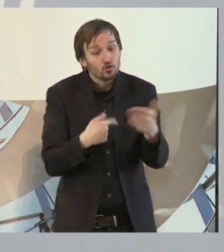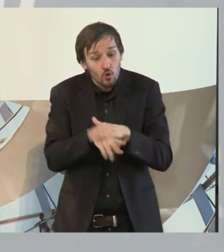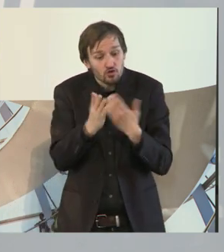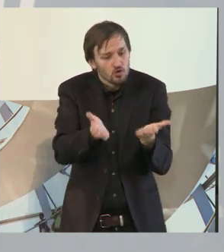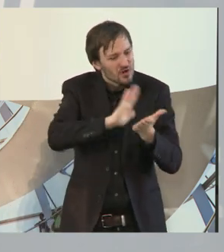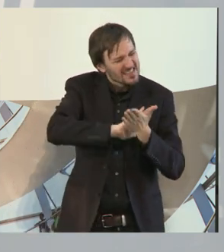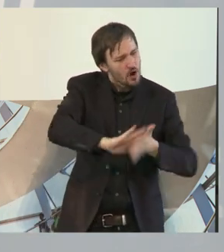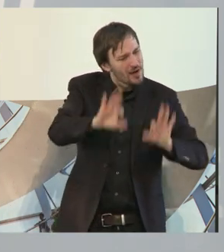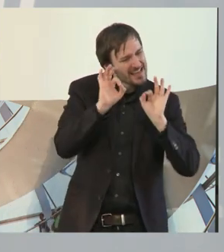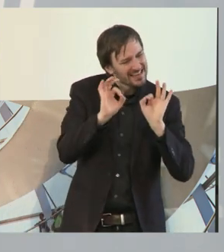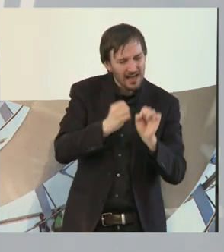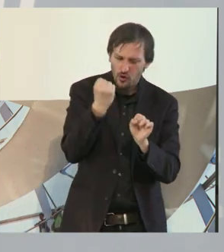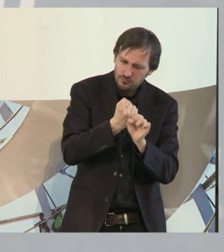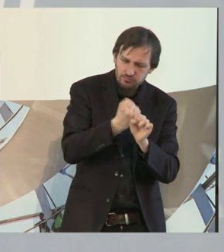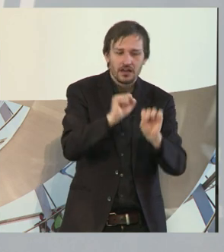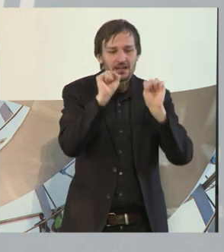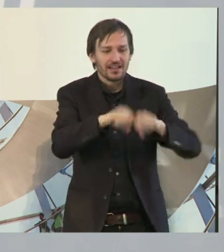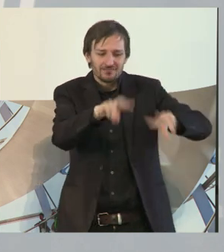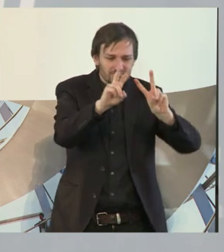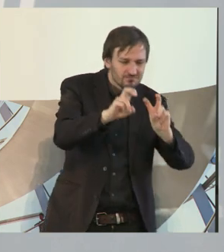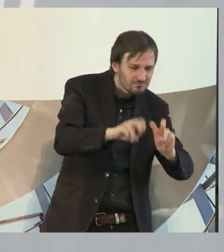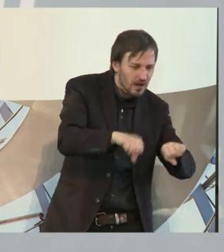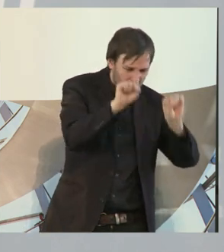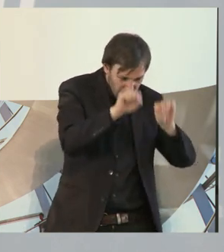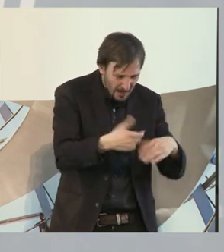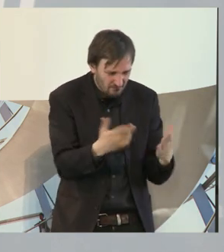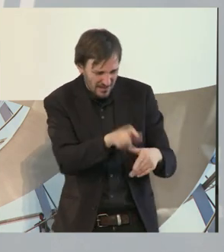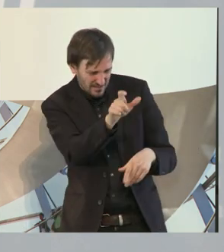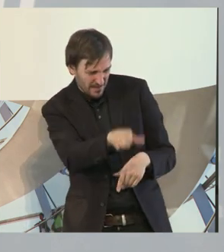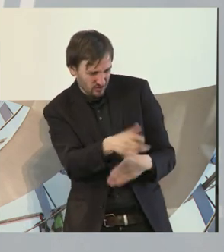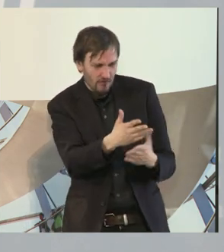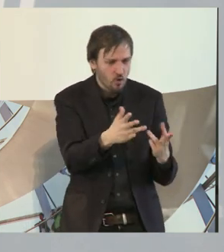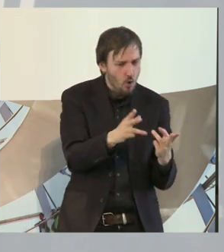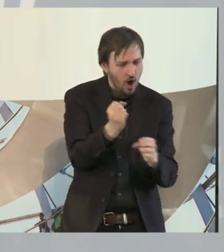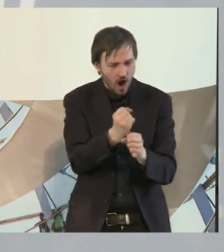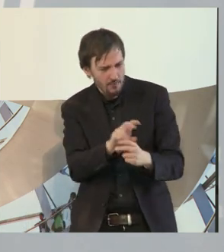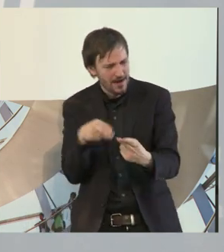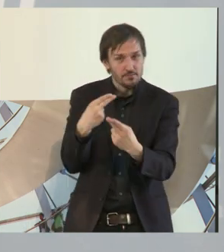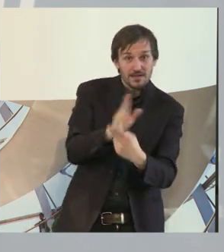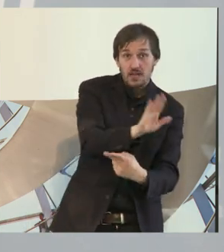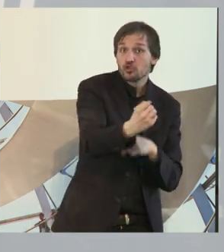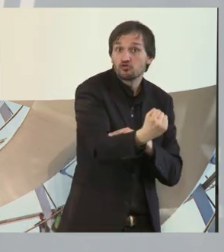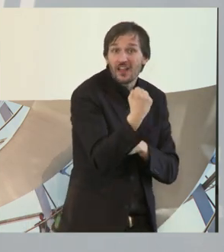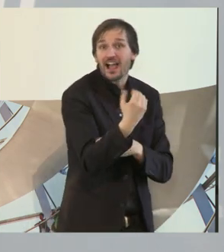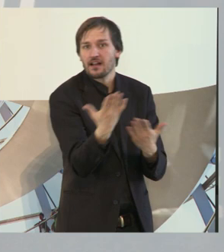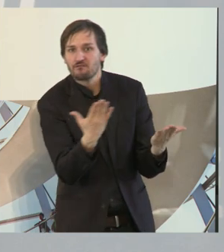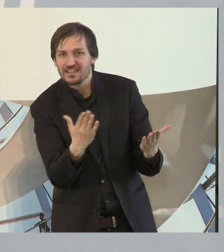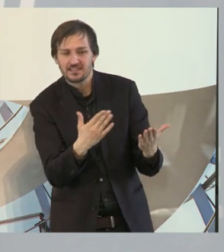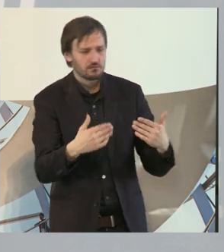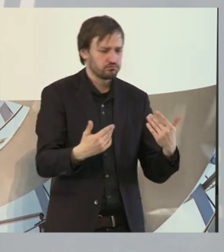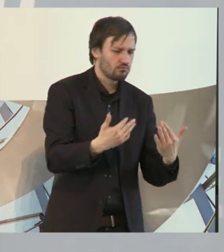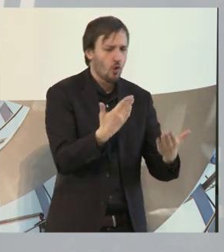eruieren, welche Fähigkeiten haben die eigentlich, wo kann ich diese Menschen einsetzen, welche Stärken haben sie und wo sind sie